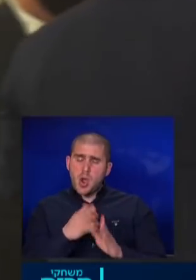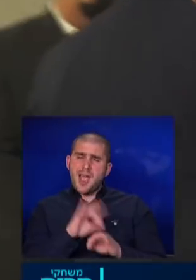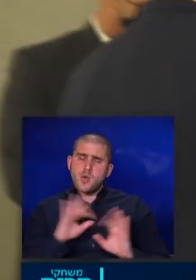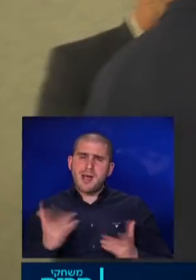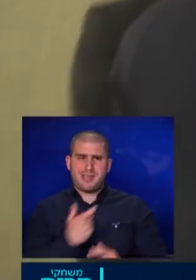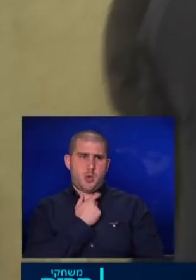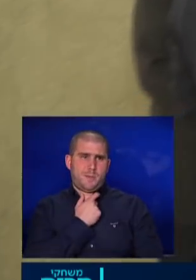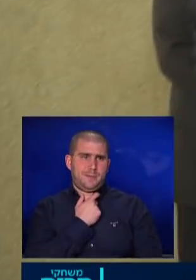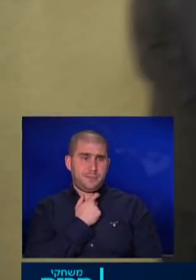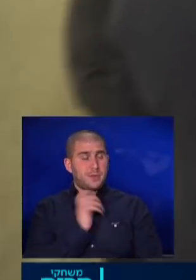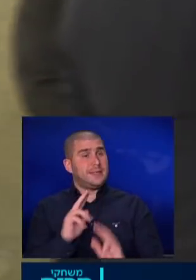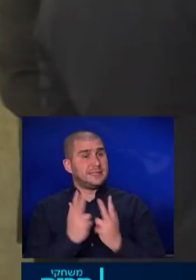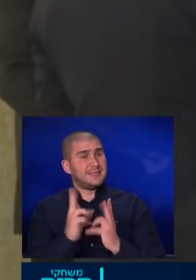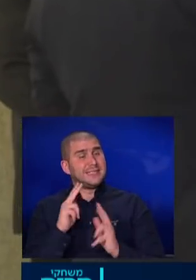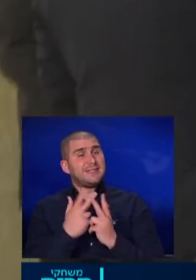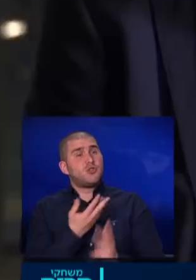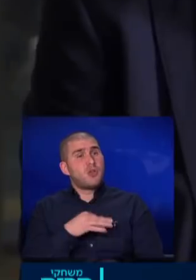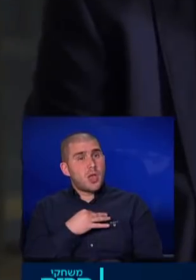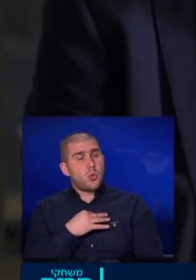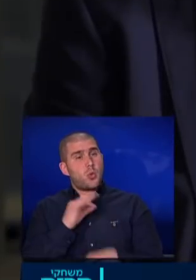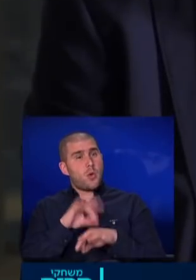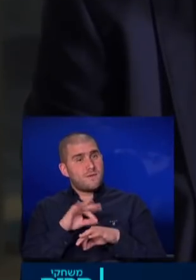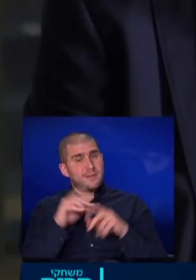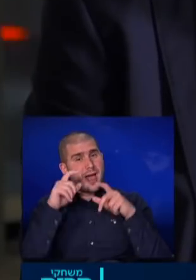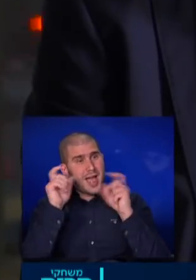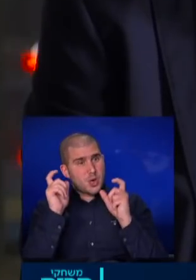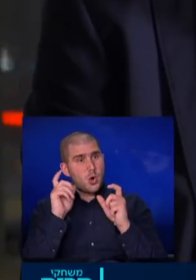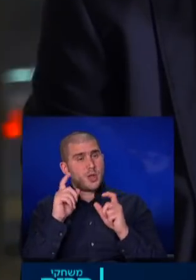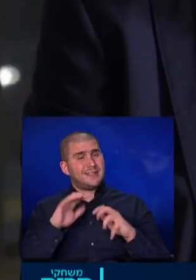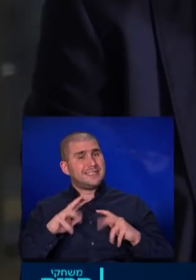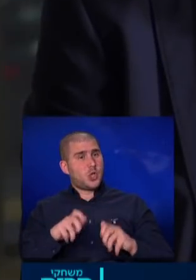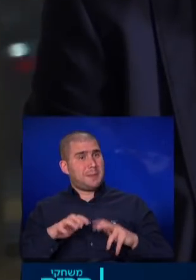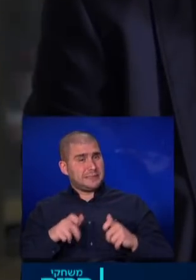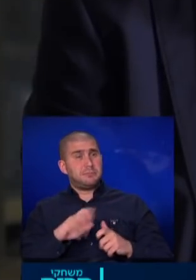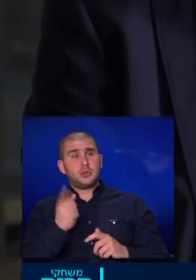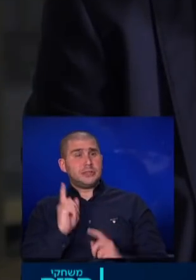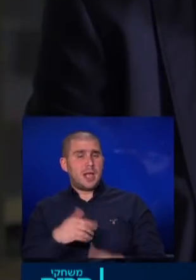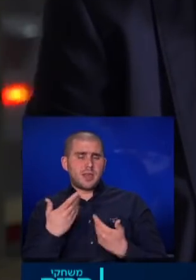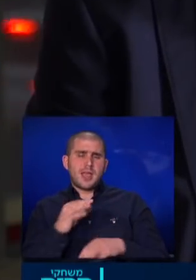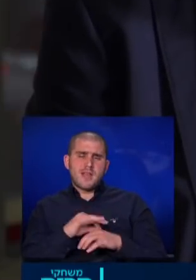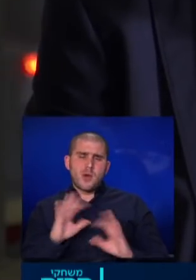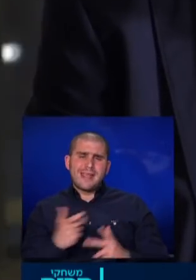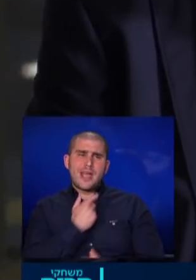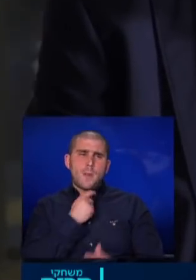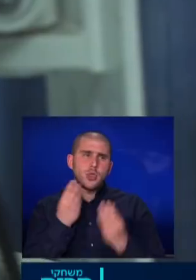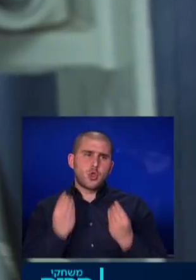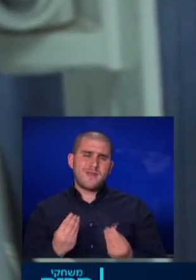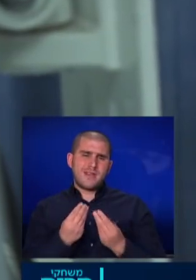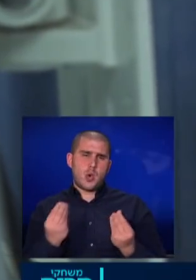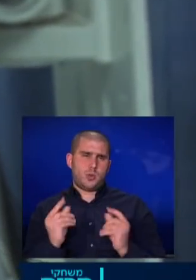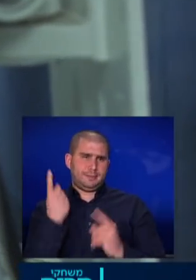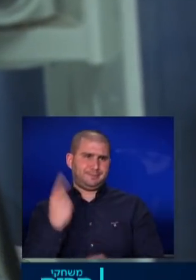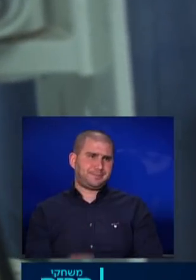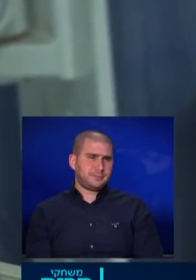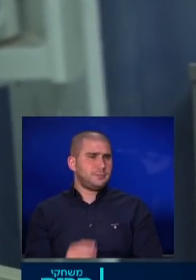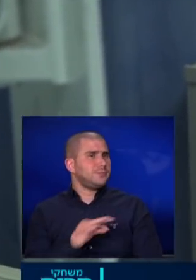לעשות והצוות תהיה צוות שלנו רופאים והחיות ופיזיותרפיסטים כל מה שצריך לתת רפואת חירום טובה ואיכותית מה